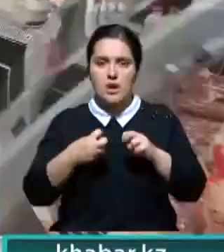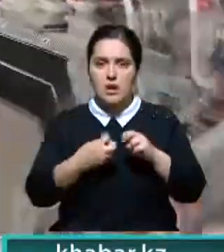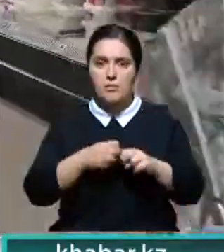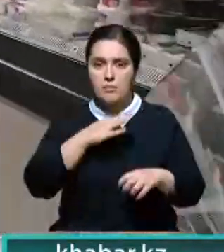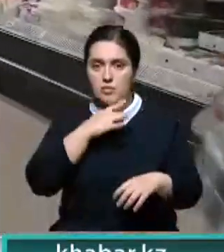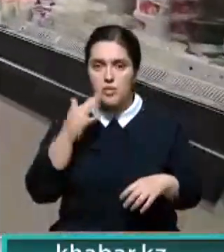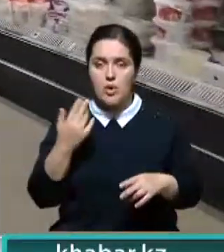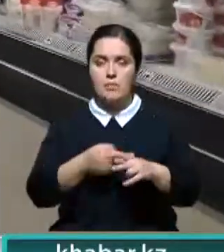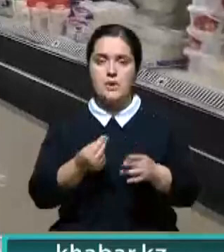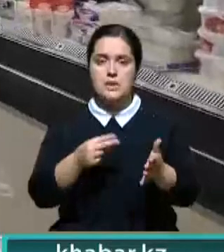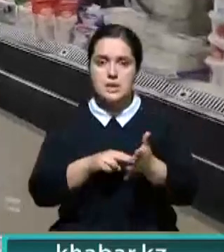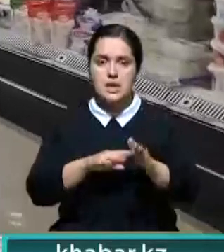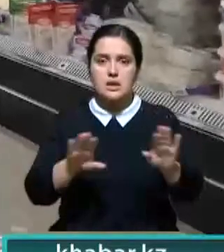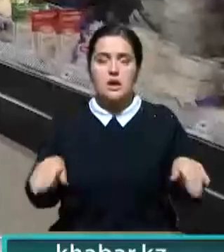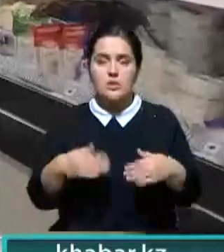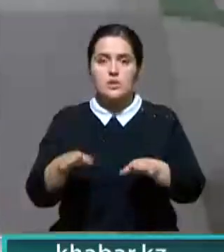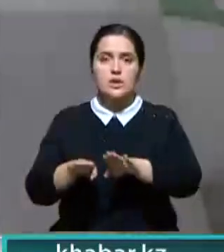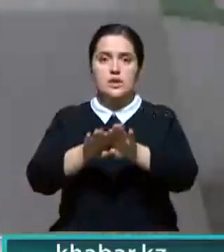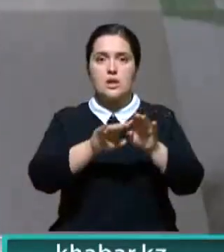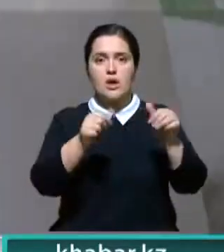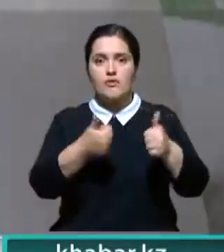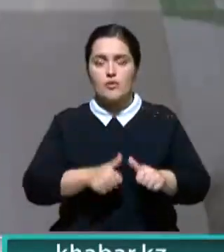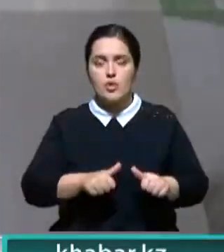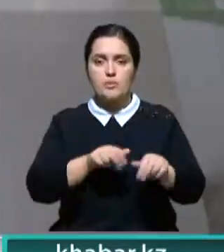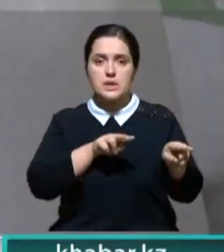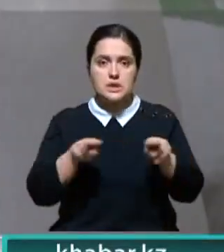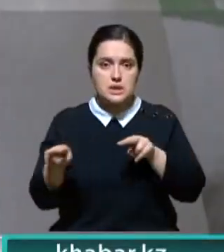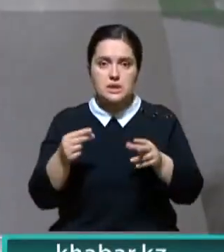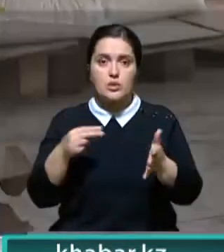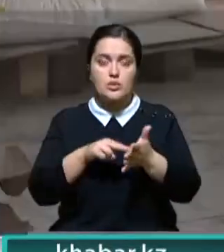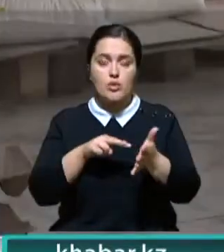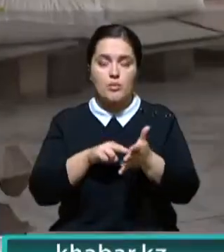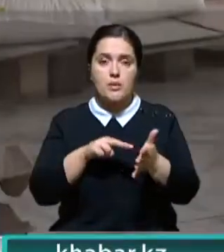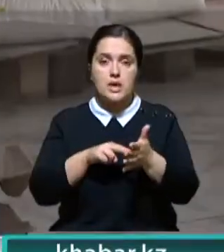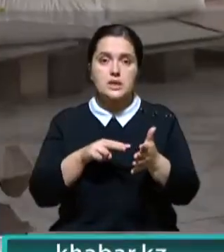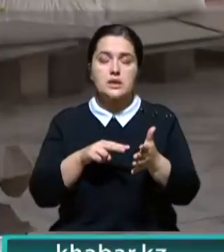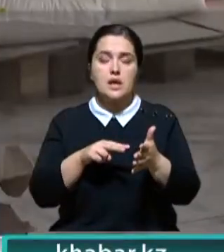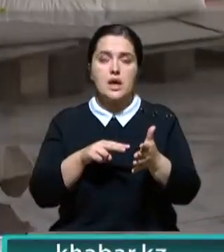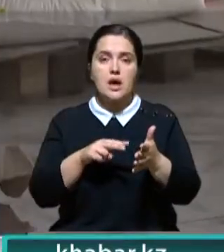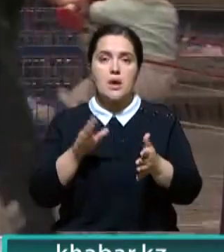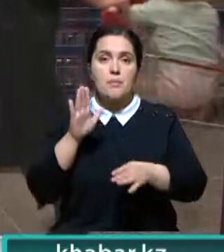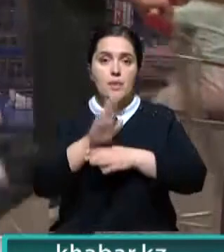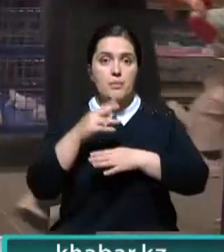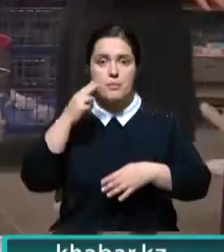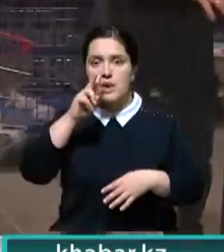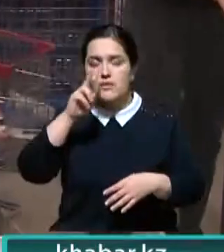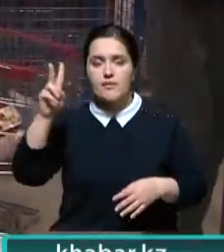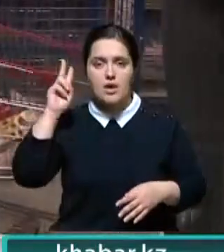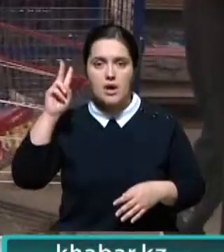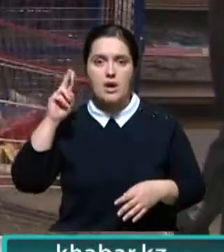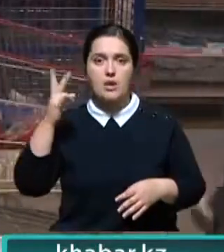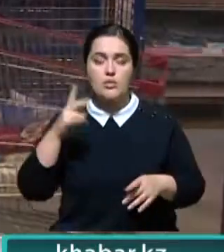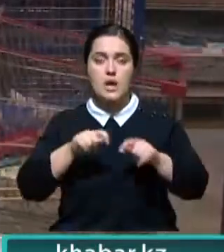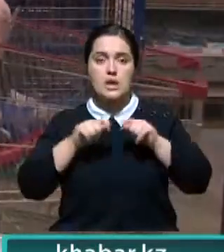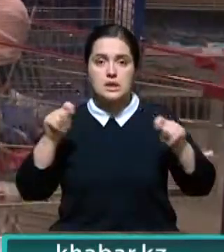Спекуляции с ценами, отсутствие единой информсистемы мониторинга стоимости товаров. О поручении президента двухлетней давности создать